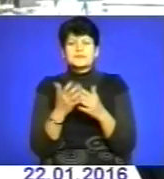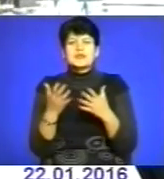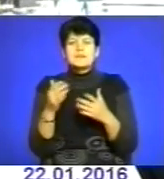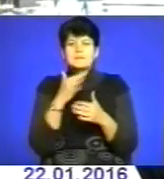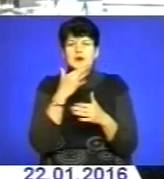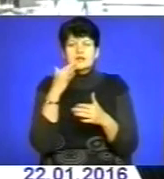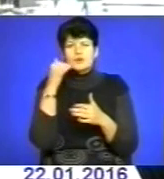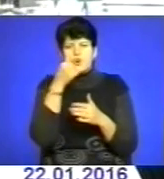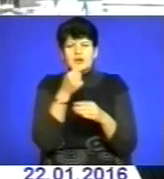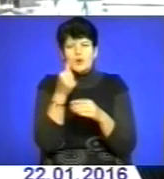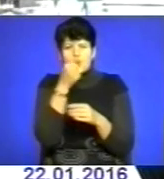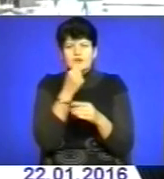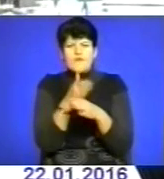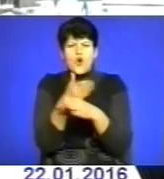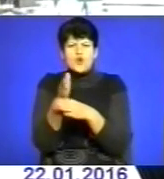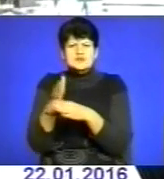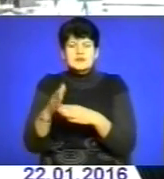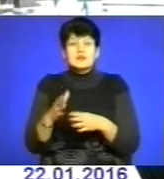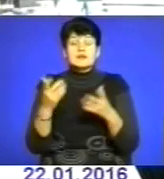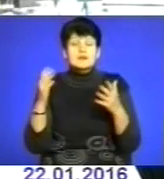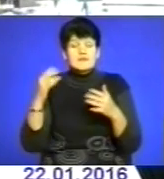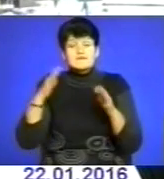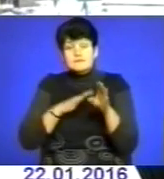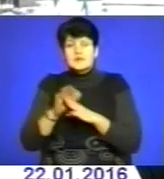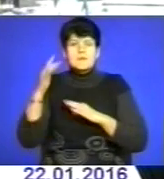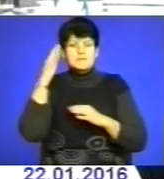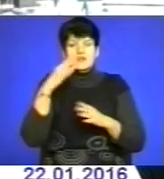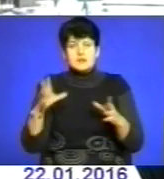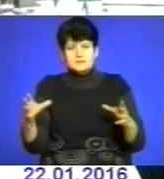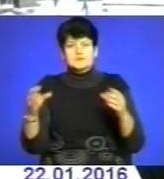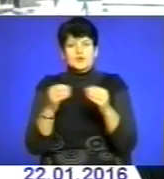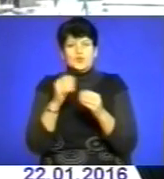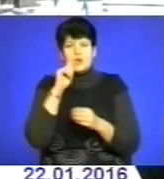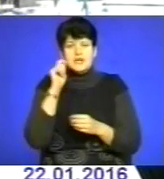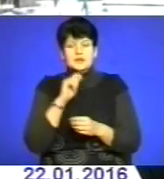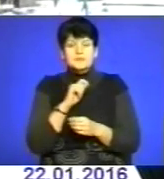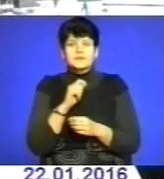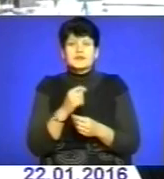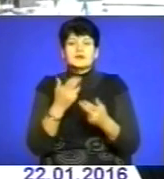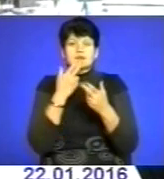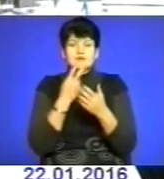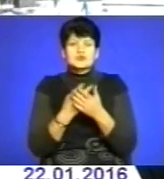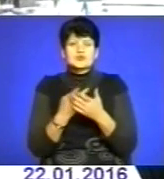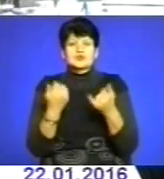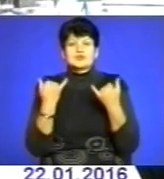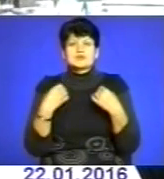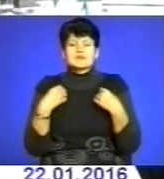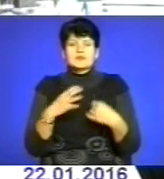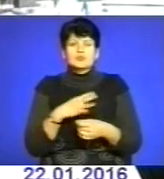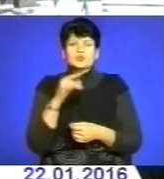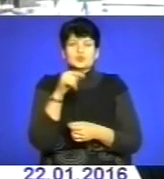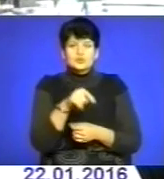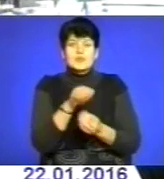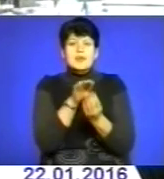багатьох років розділеності. Нарешті збулася вікувічна мрія. Українці стали єдиною соборною країною. Символічно, що освяткування сьогодні прийшли саме тут, де